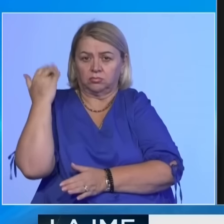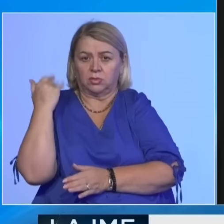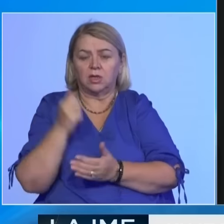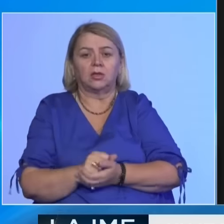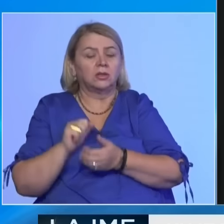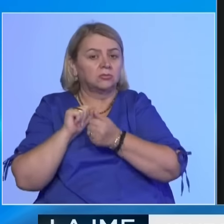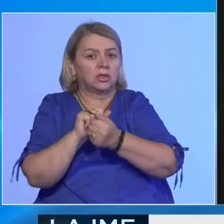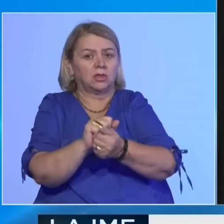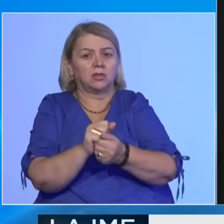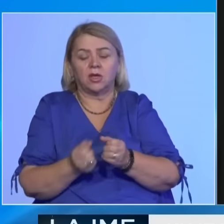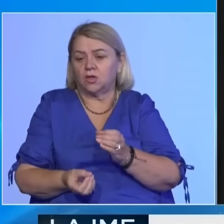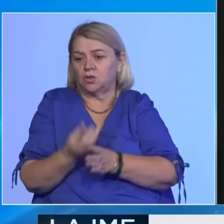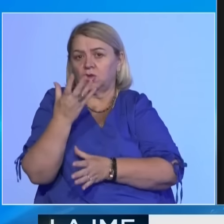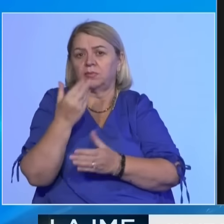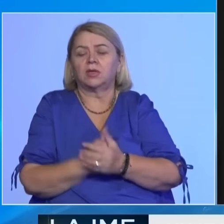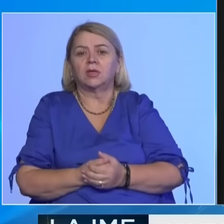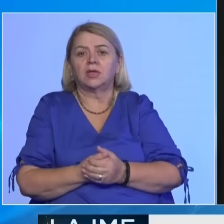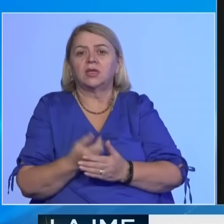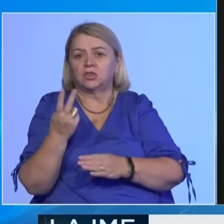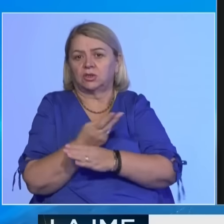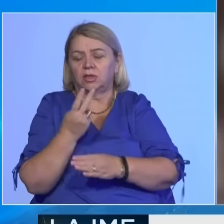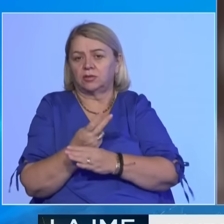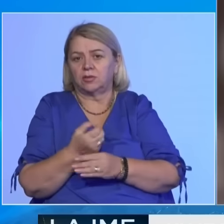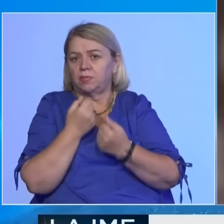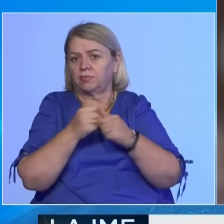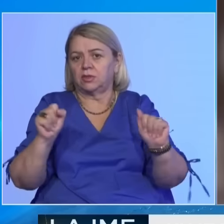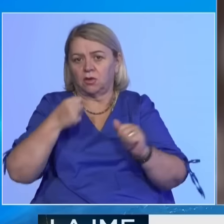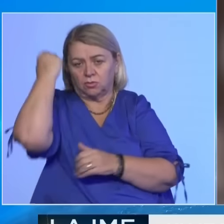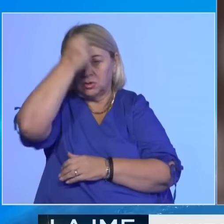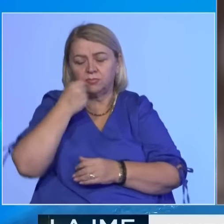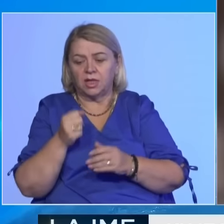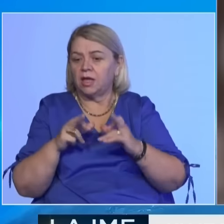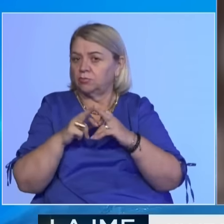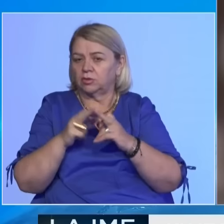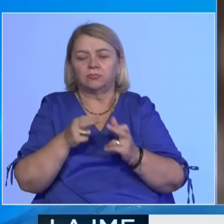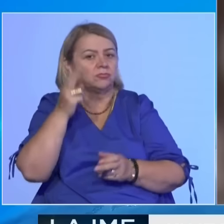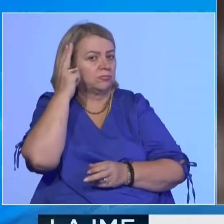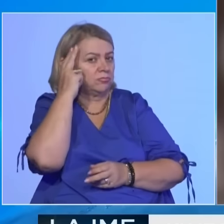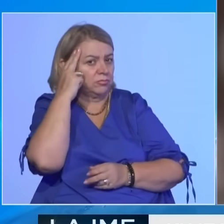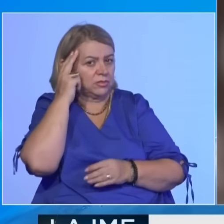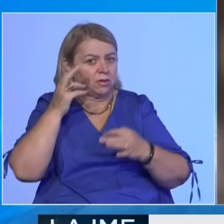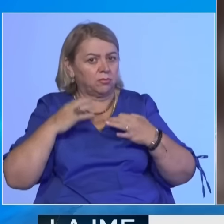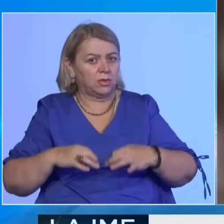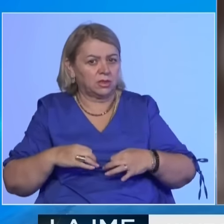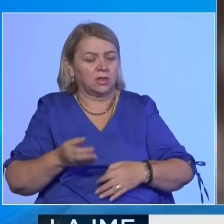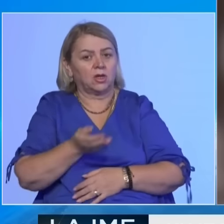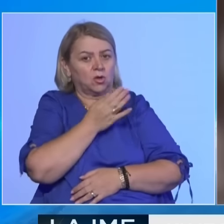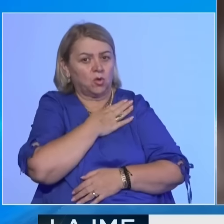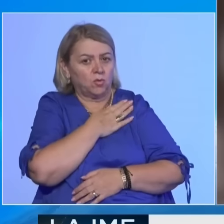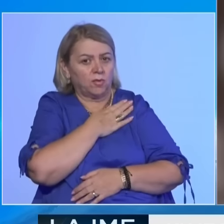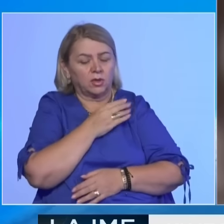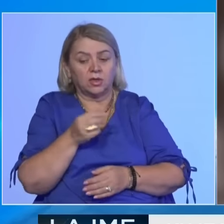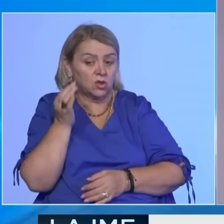historik dhe gurtemeli në rrugën drejt liriz dhe pavarsi se Kosovës. Abdiqiku kujtoj deklaratën e brezidentit Ibrahim Rugova se